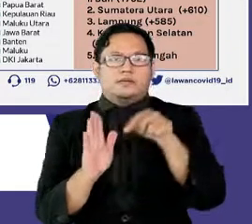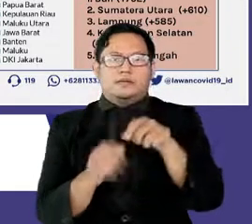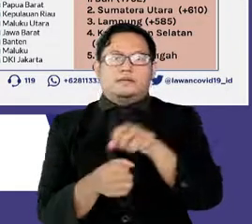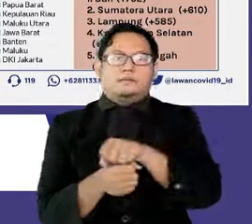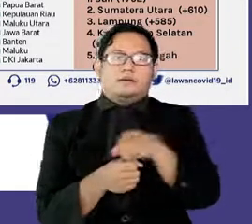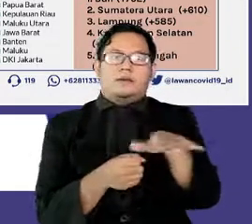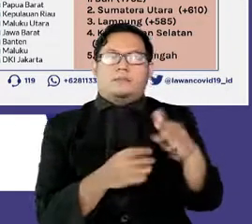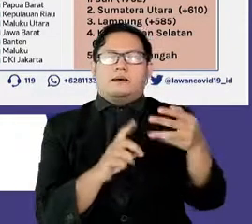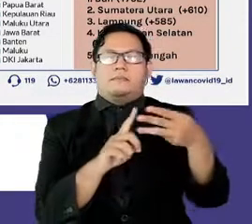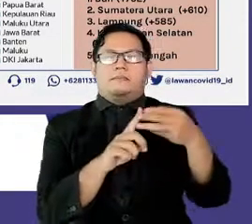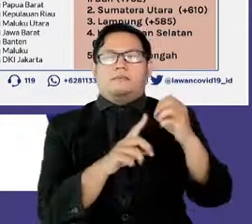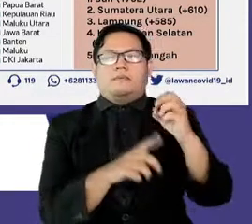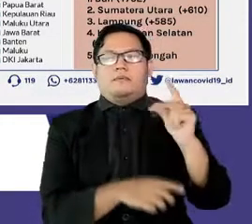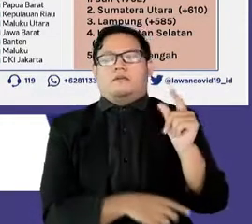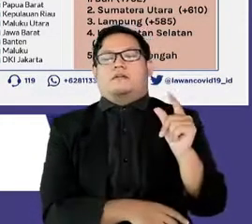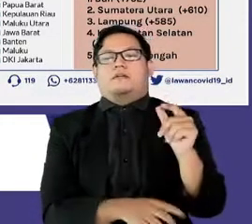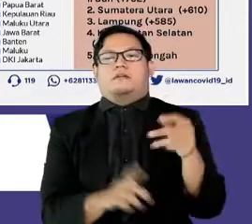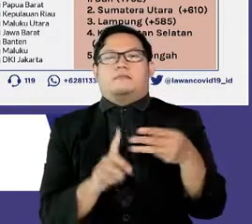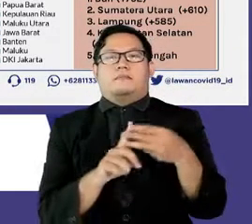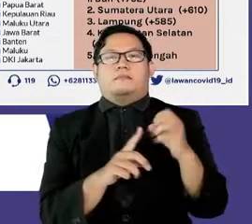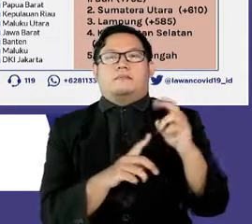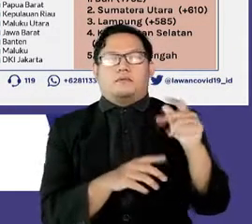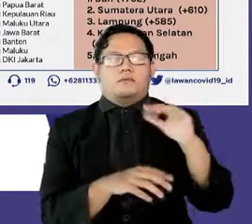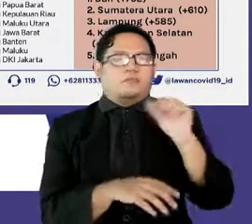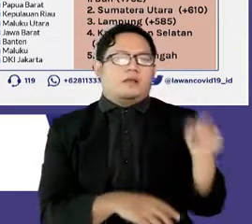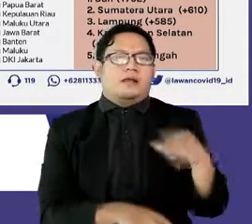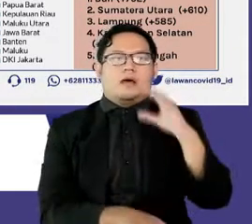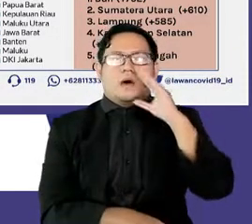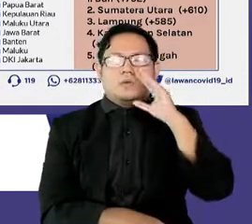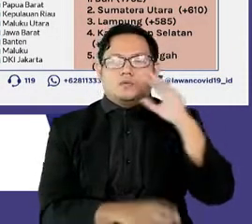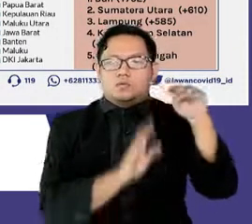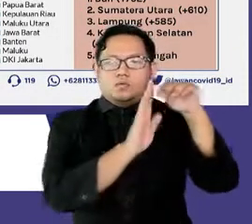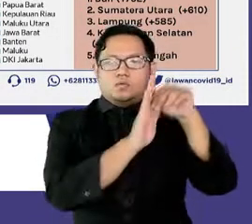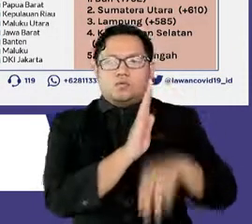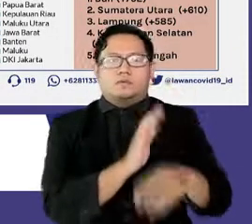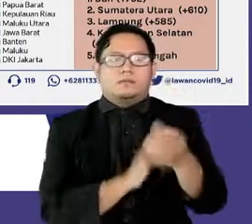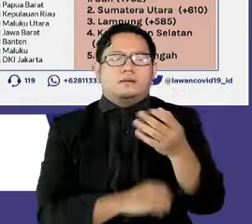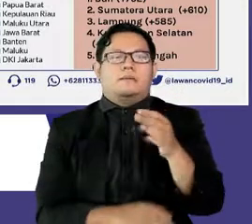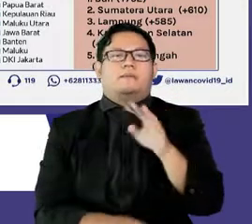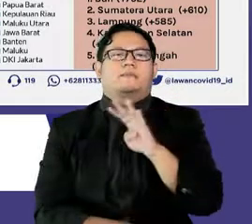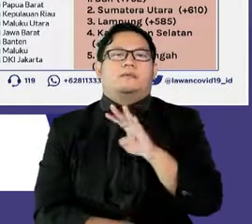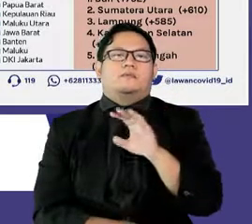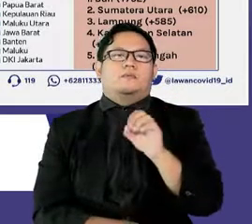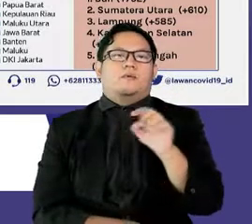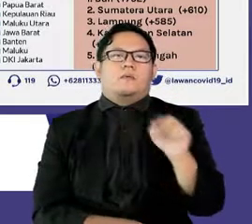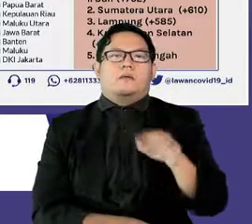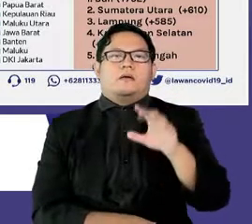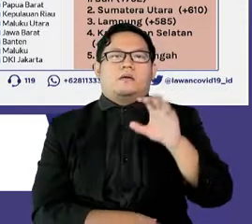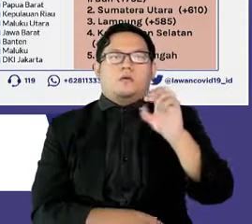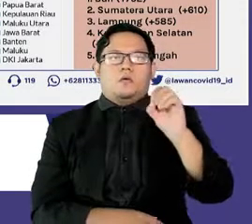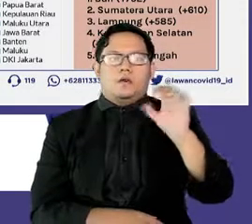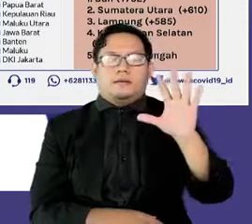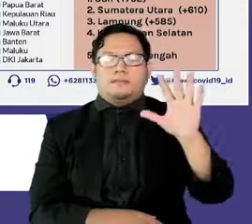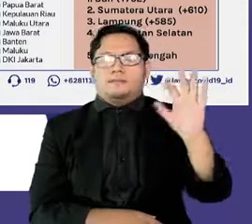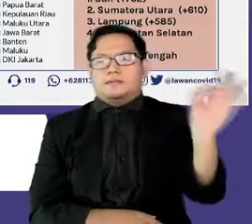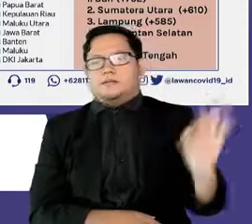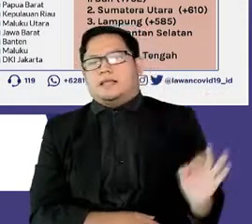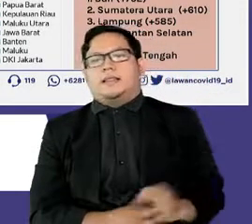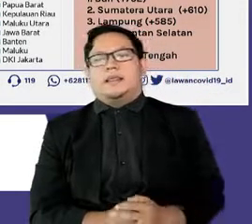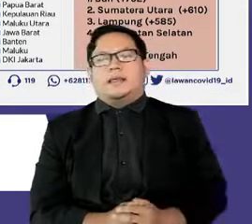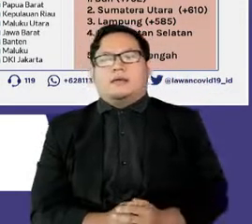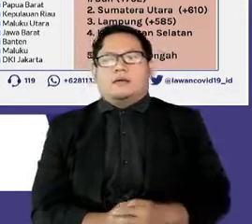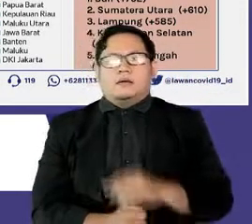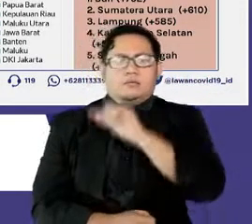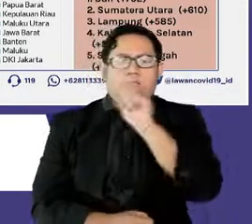BOR, di mana BOR di bulan Agustus turun drastis menjadi 40,05 persen. Padahal di bulan